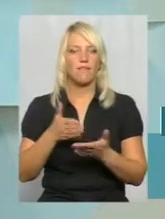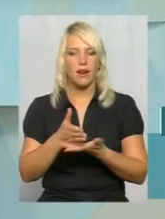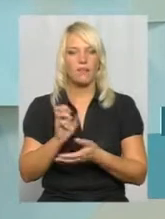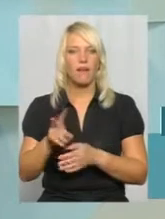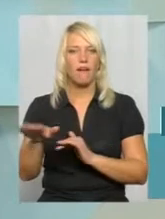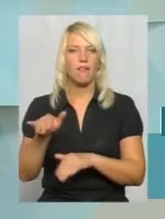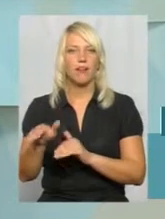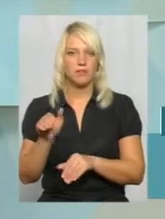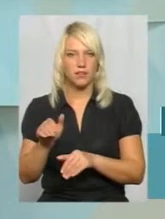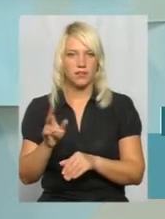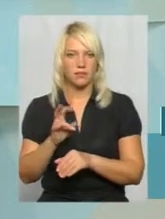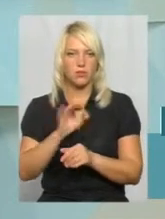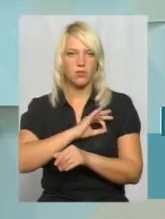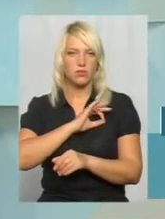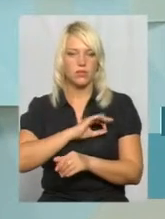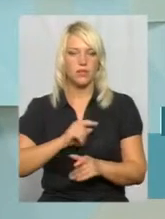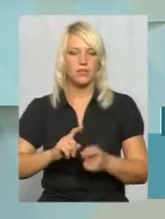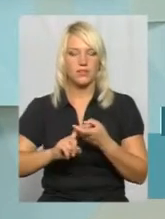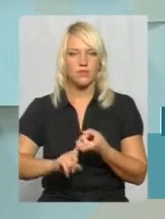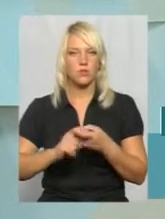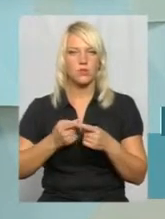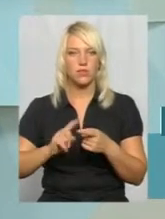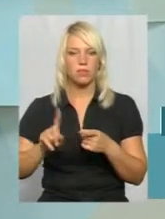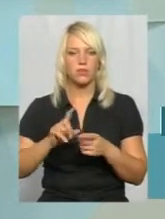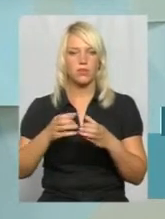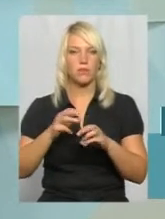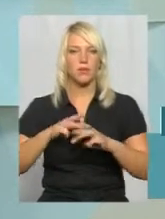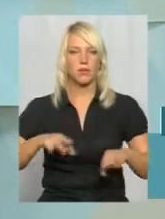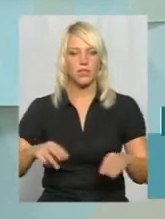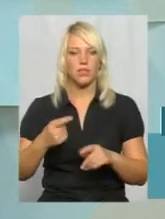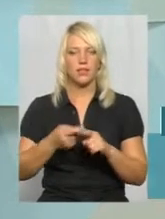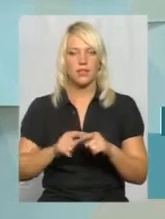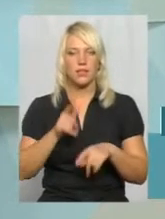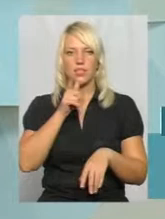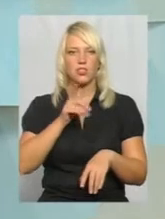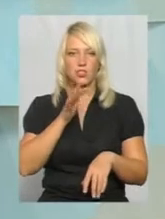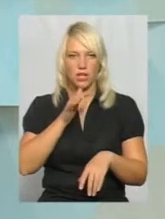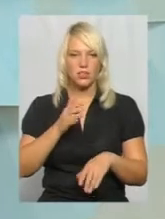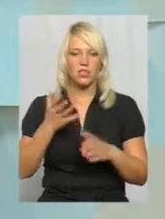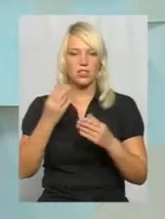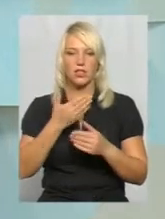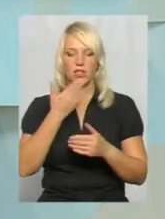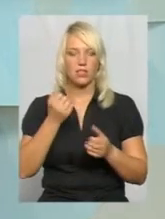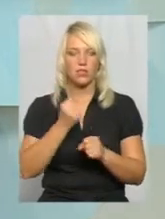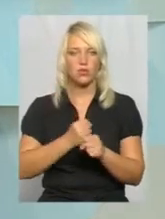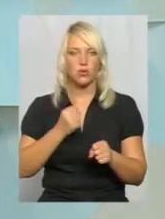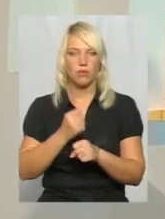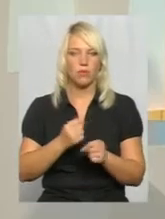в зв'язку з тим, що Кабінет Міністрів на цей час так і не розробив порядок приватизації землі для